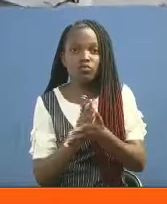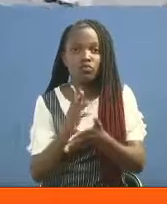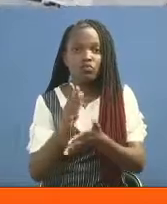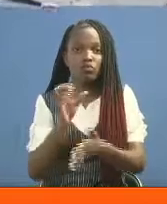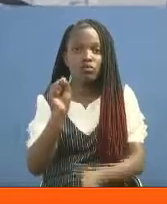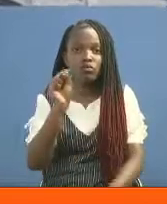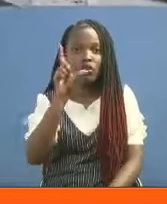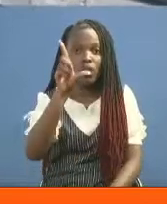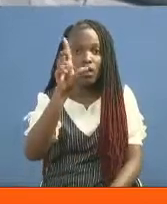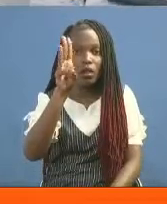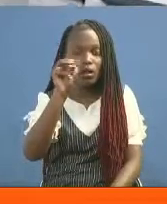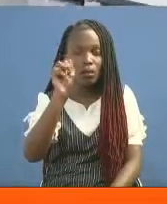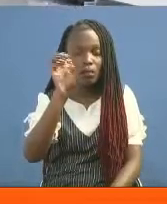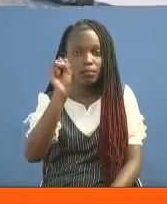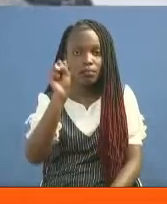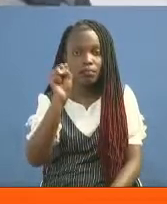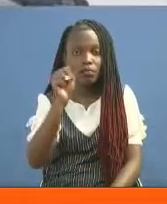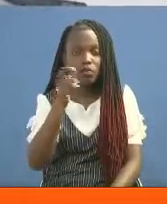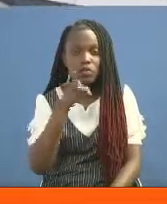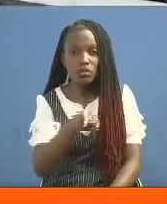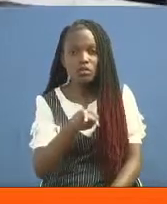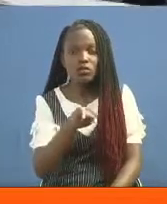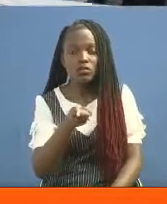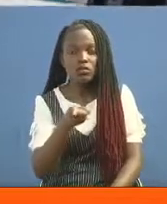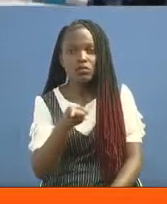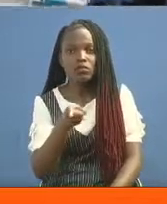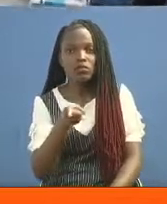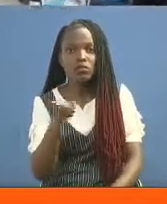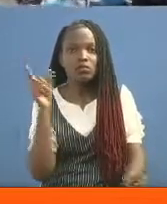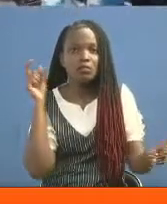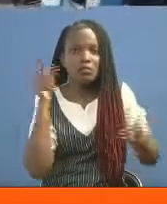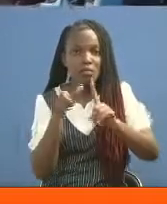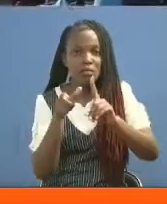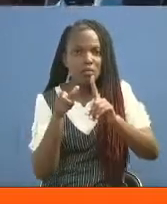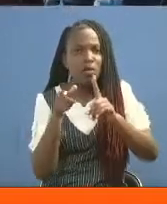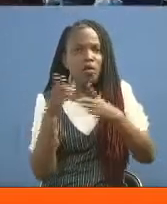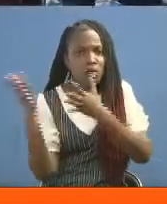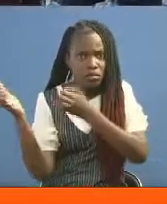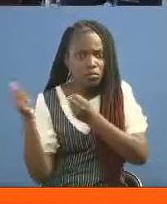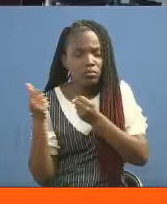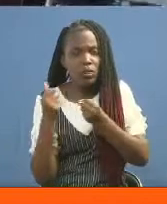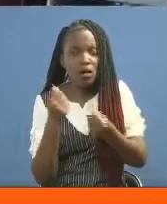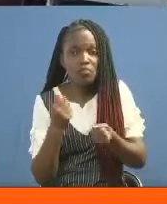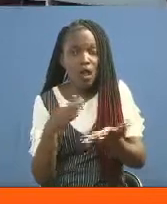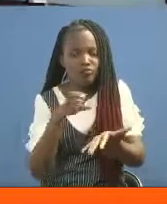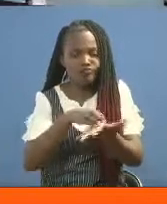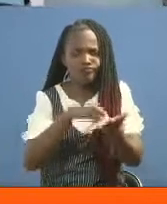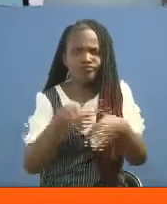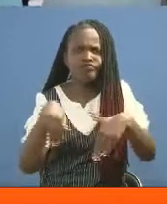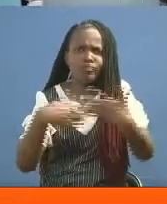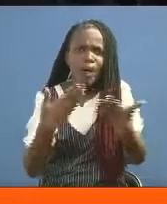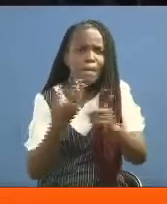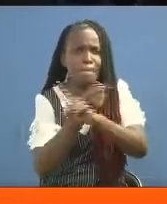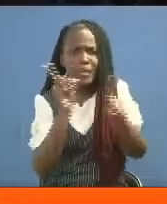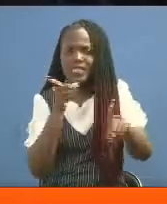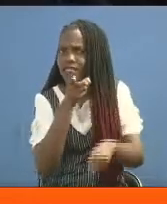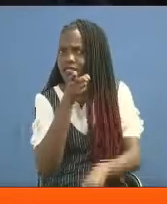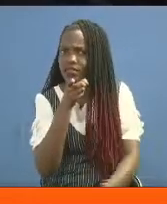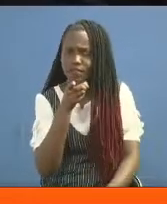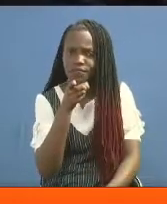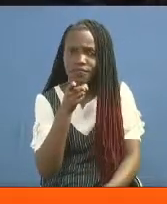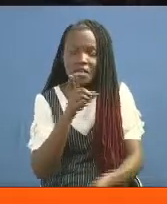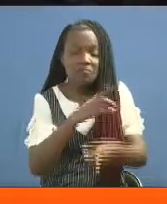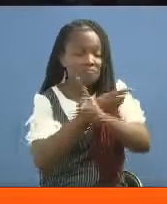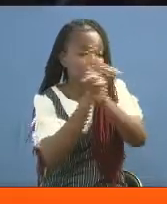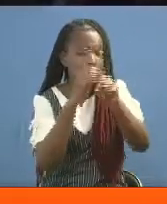nchini kama vile mtahu wa kibira ndiyo ili kusudiwa kuandikisha visa vingi vya ugonja wa korona, lakini hata hivyo hali